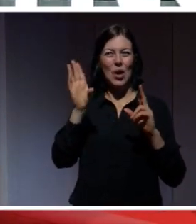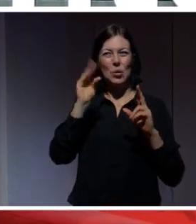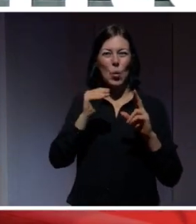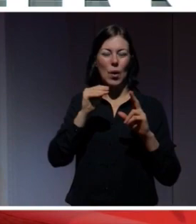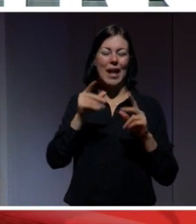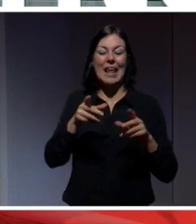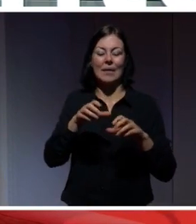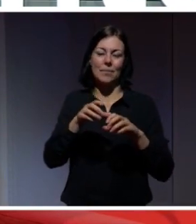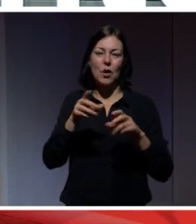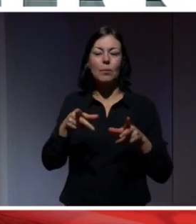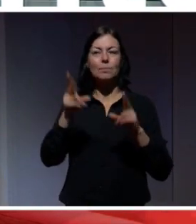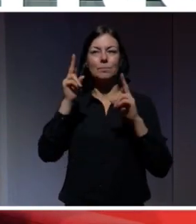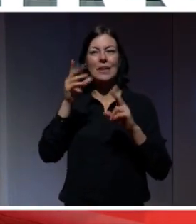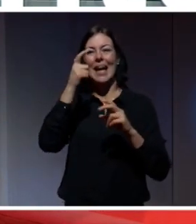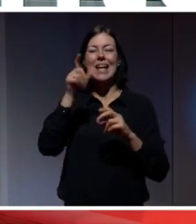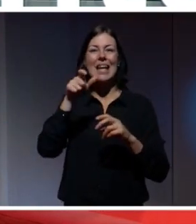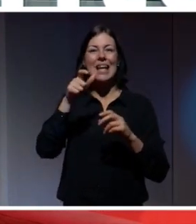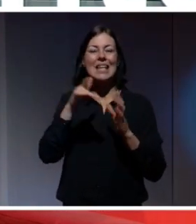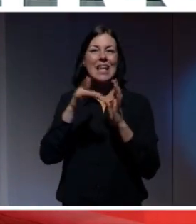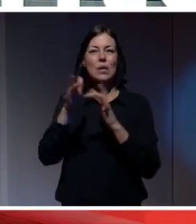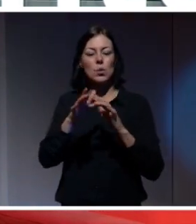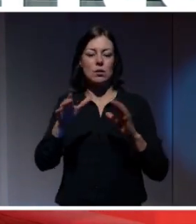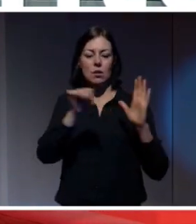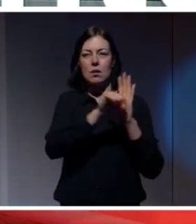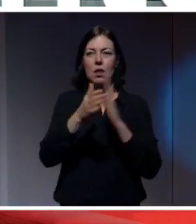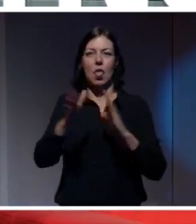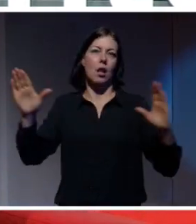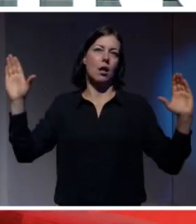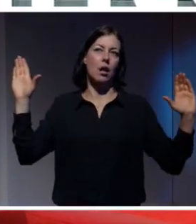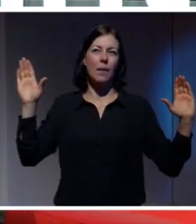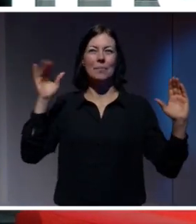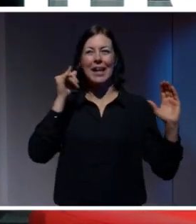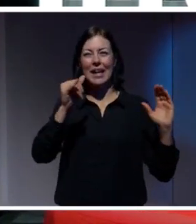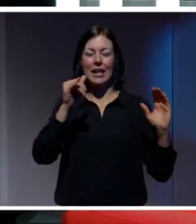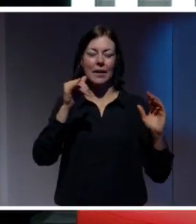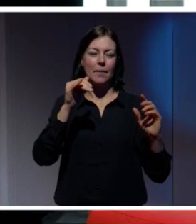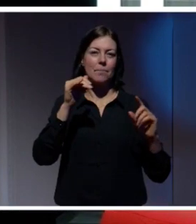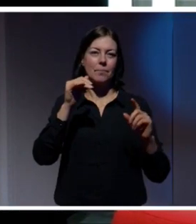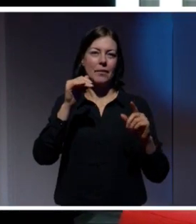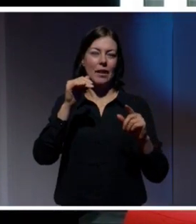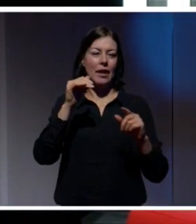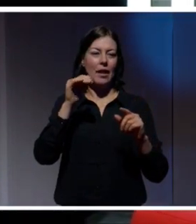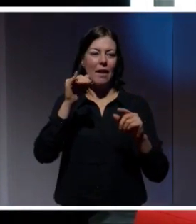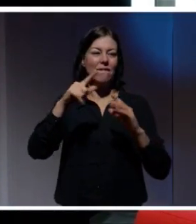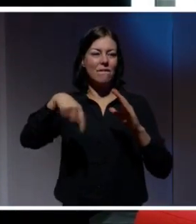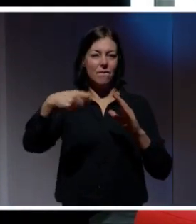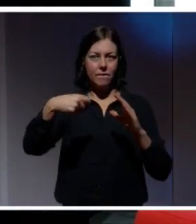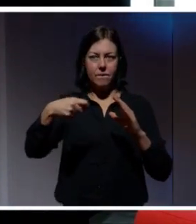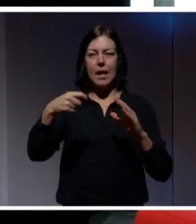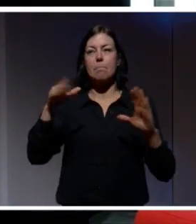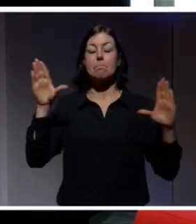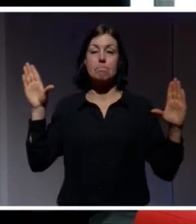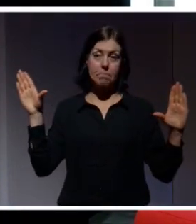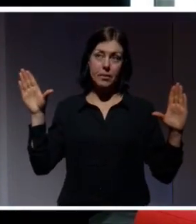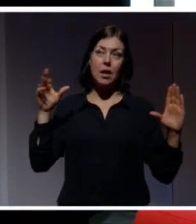Bright Side of Life. När han är på väg att dö och så är den här sången som följer. Alla hennes kompisar som hade samma kulturella referenser,